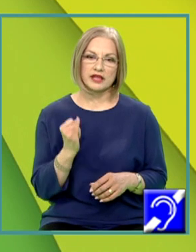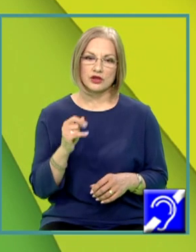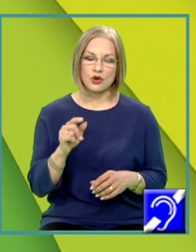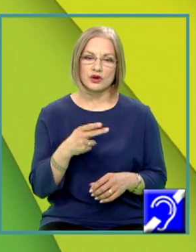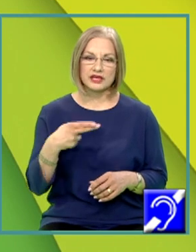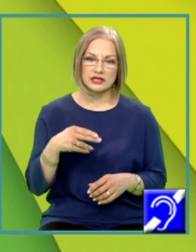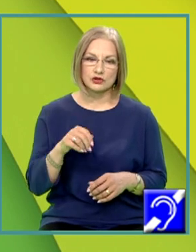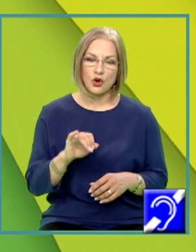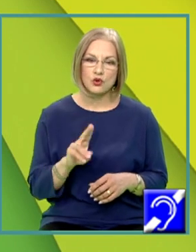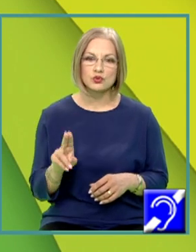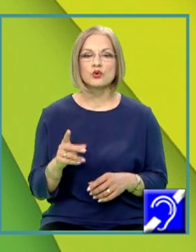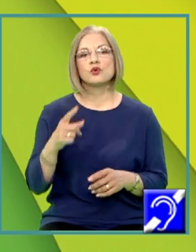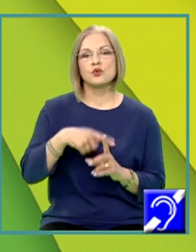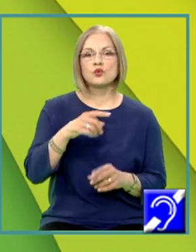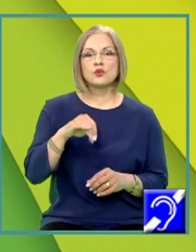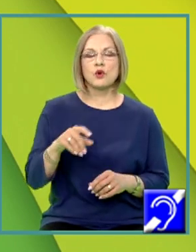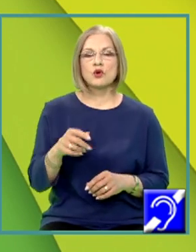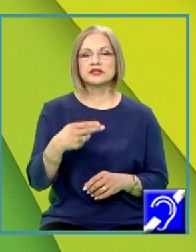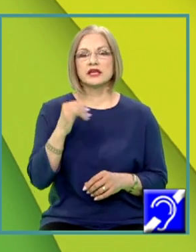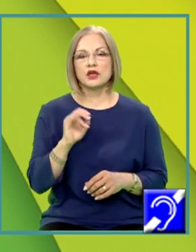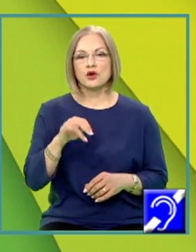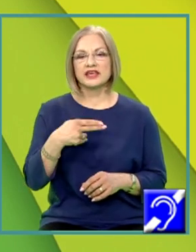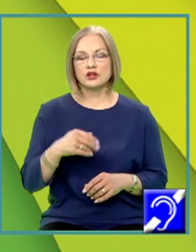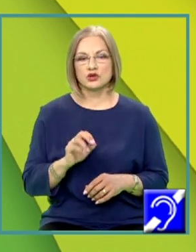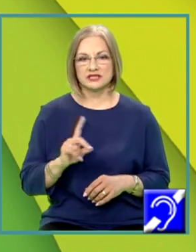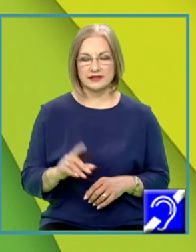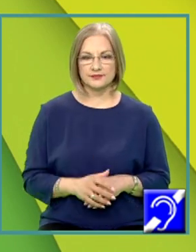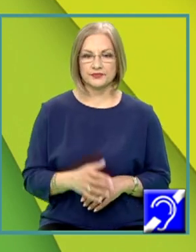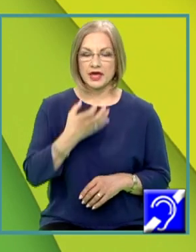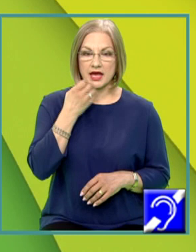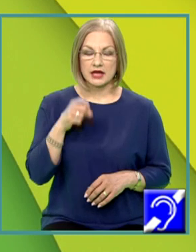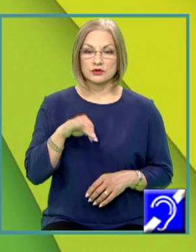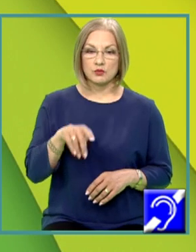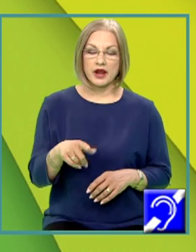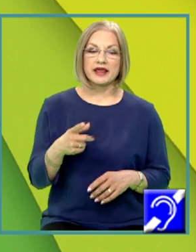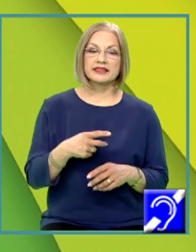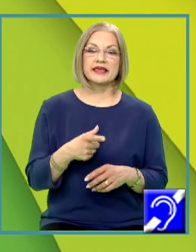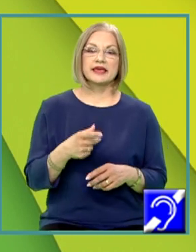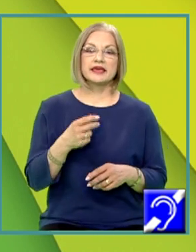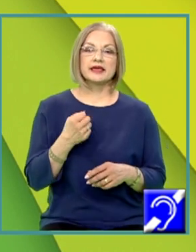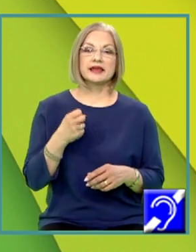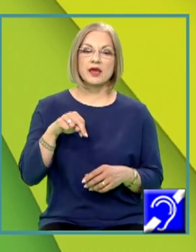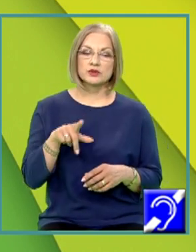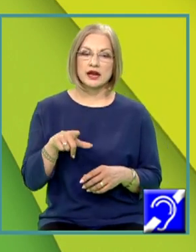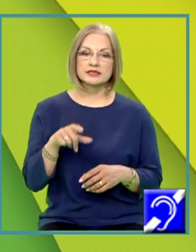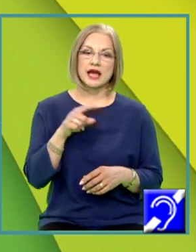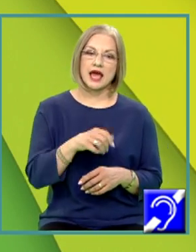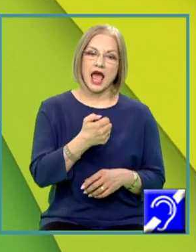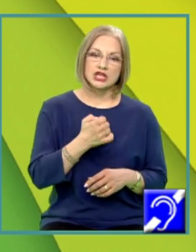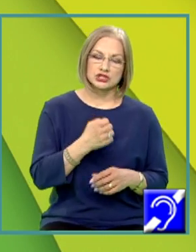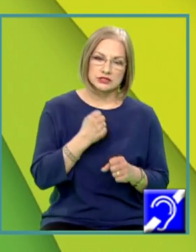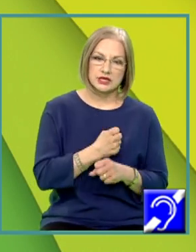hidroniu cu un mol de ion hidroxid. Căldura molară de neutralizare a acizilor tari